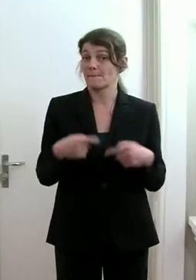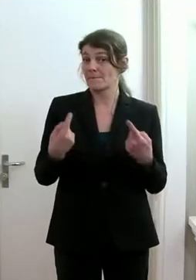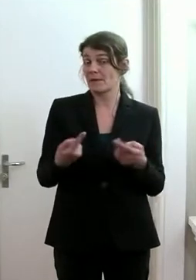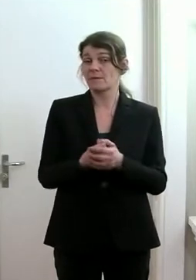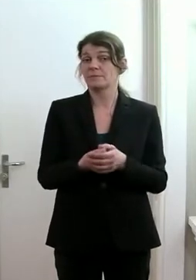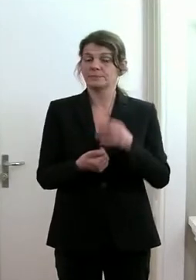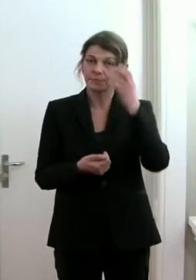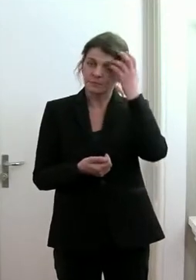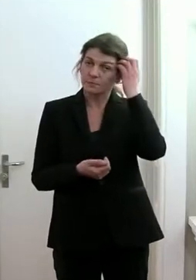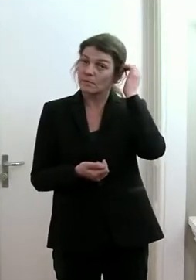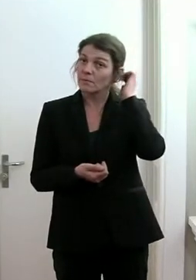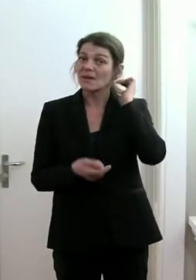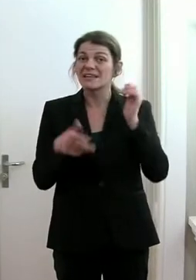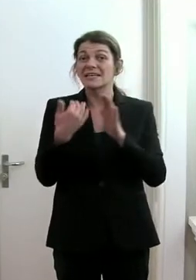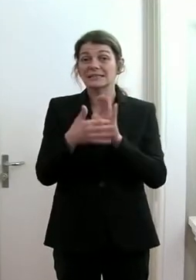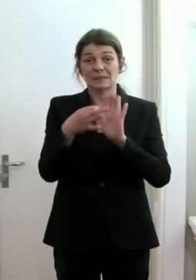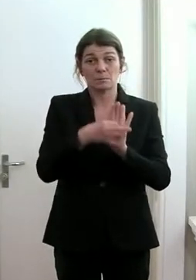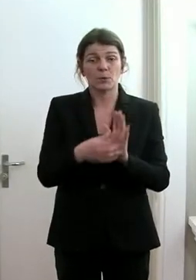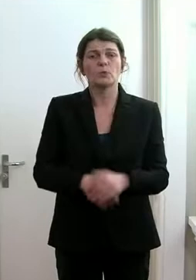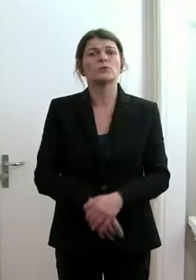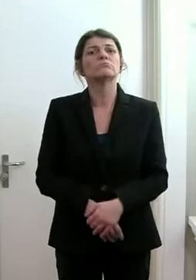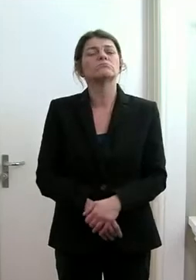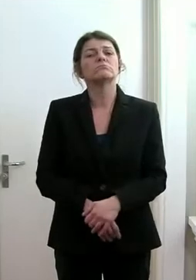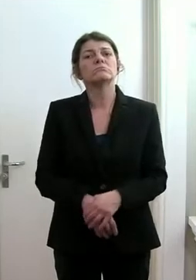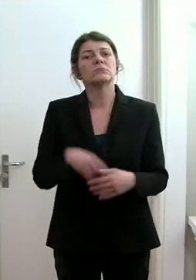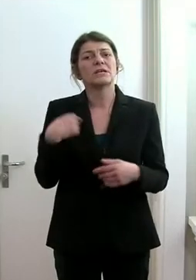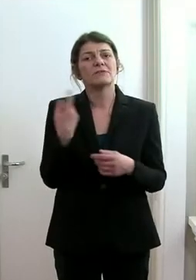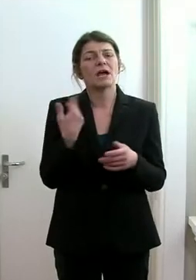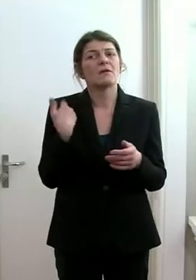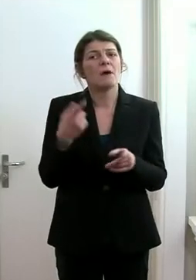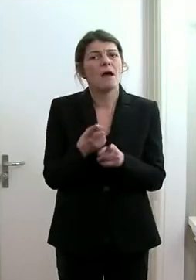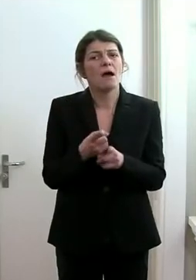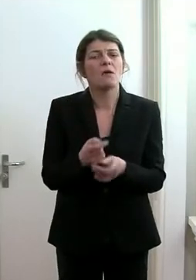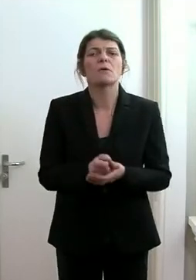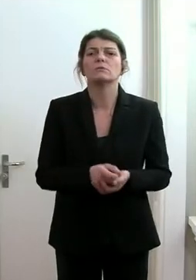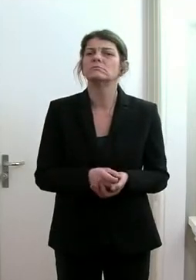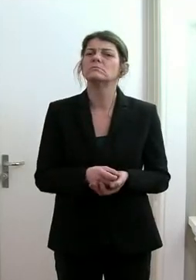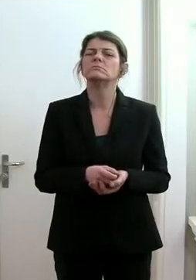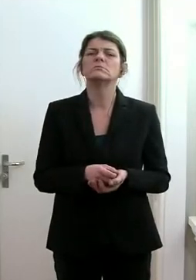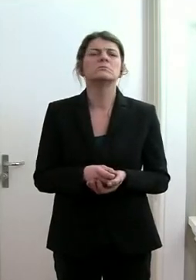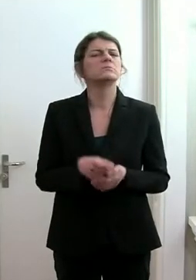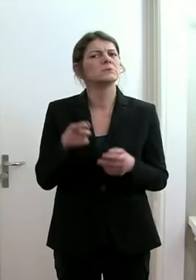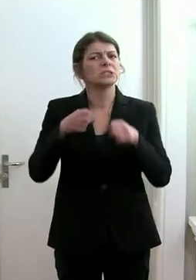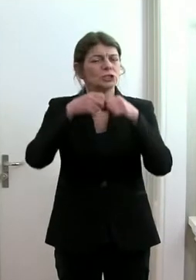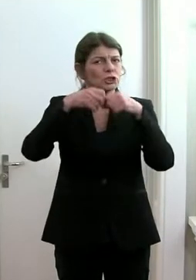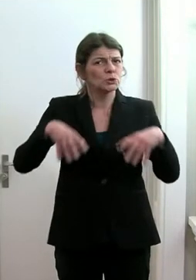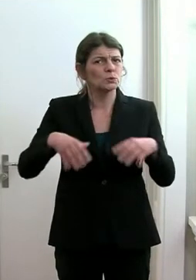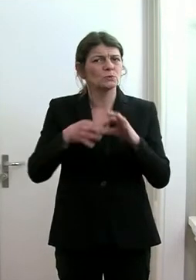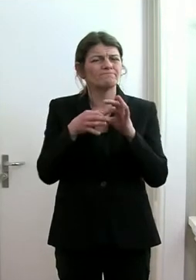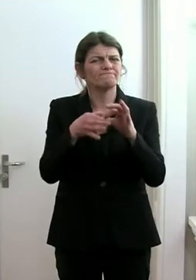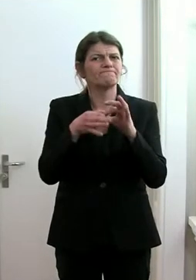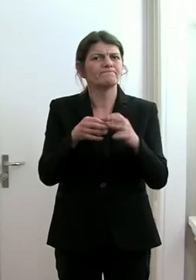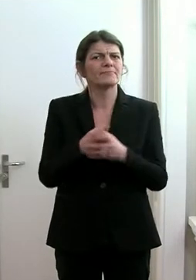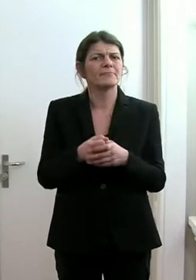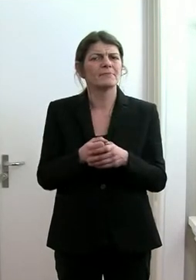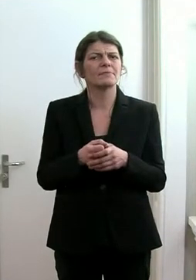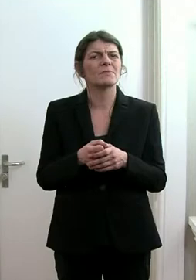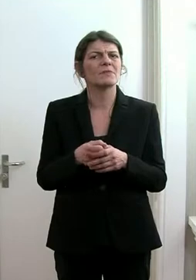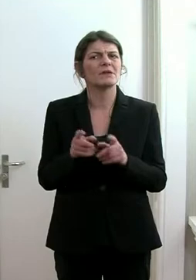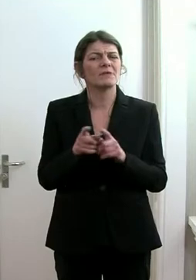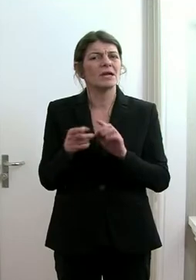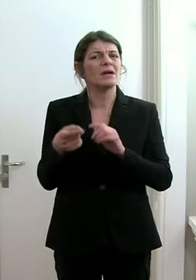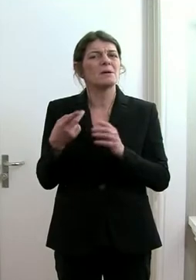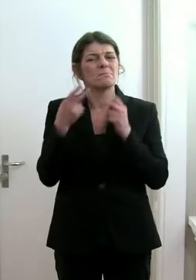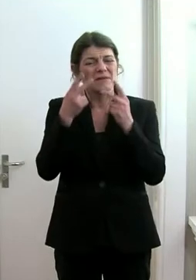Dann als Letztes haben wir auch die Strukturen in Bezug auf die Bewertung der